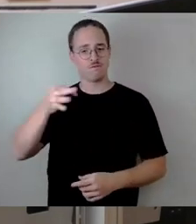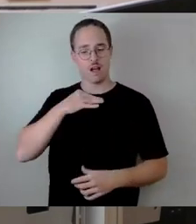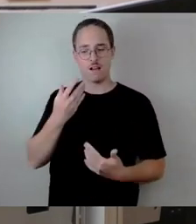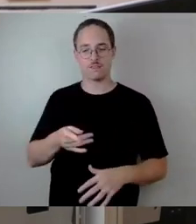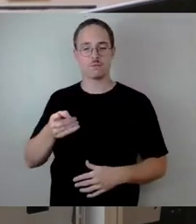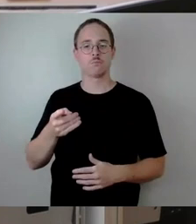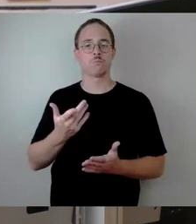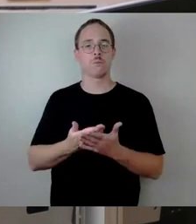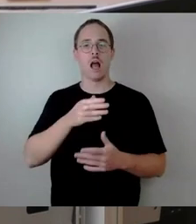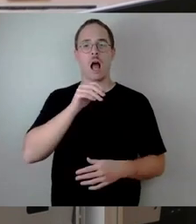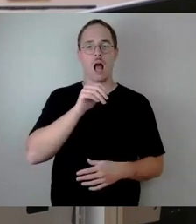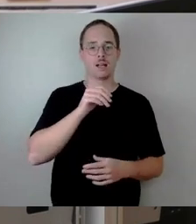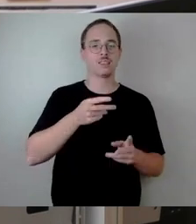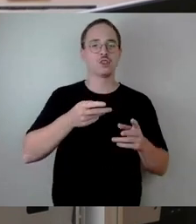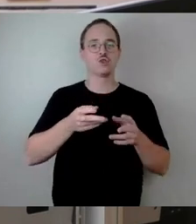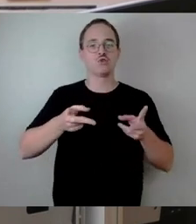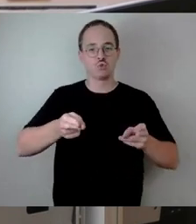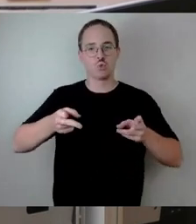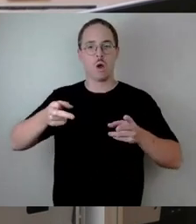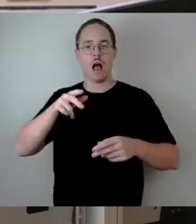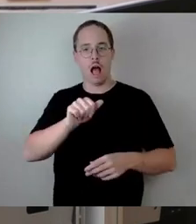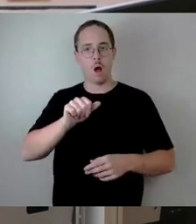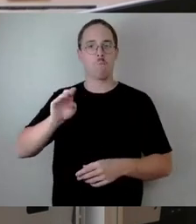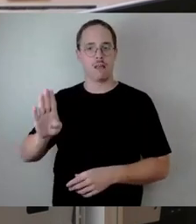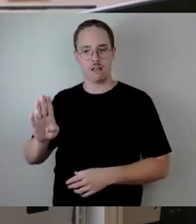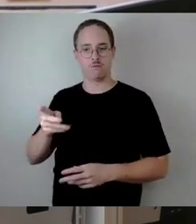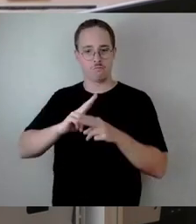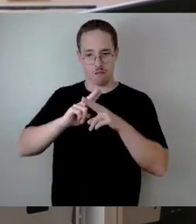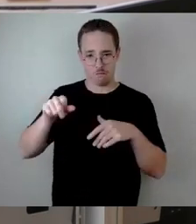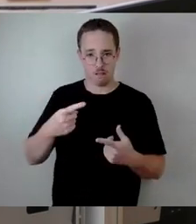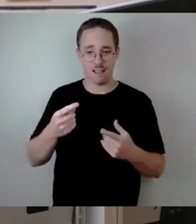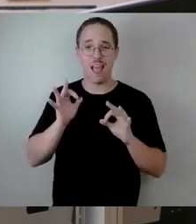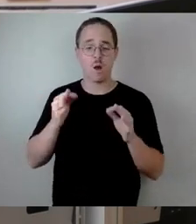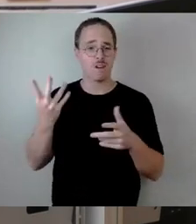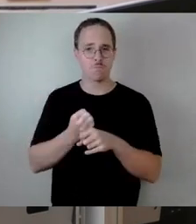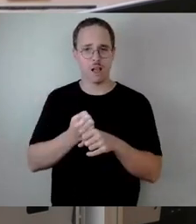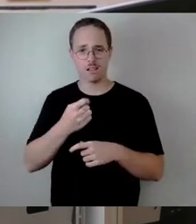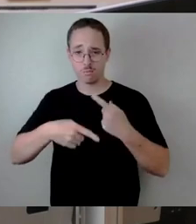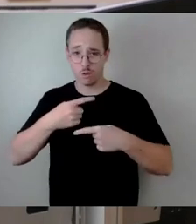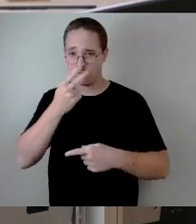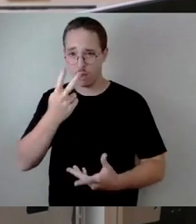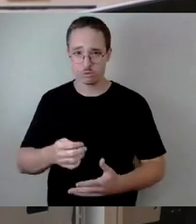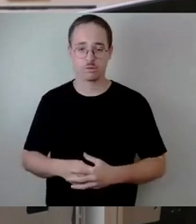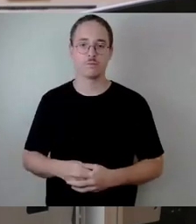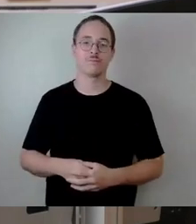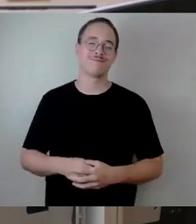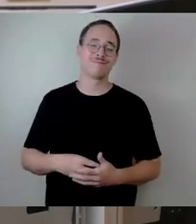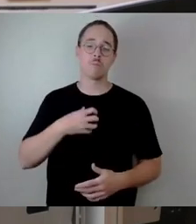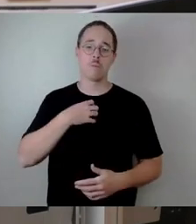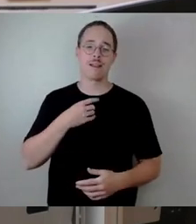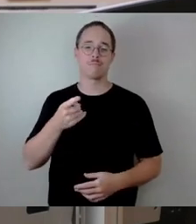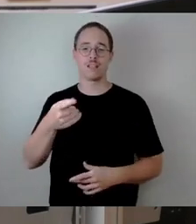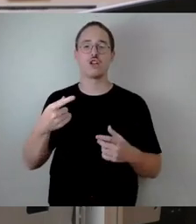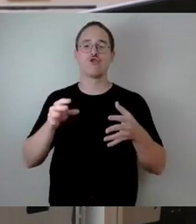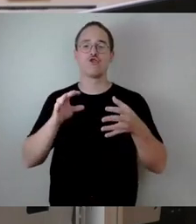Diese vorgespannten Brücken, man kann in diese Spannglieder schlecht reingucken. Das muss man auch sagen. Es gibt